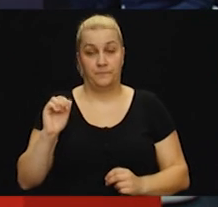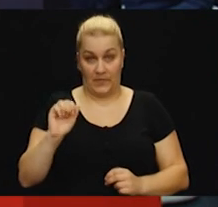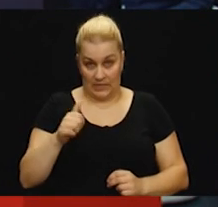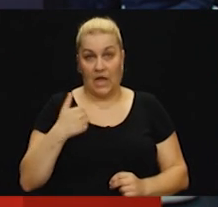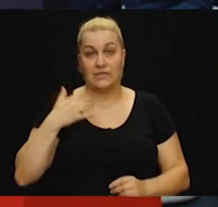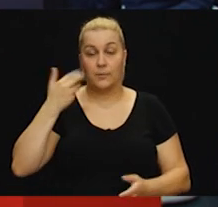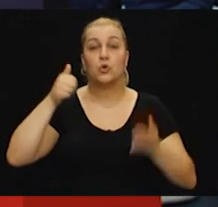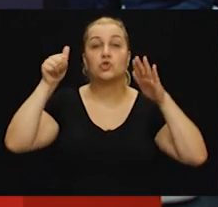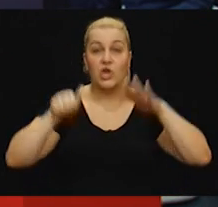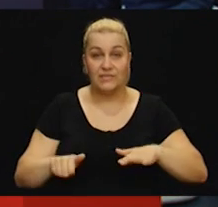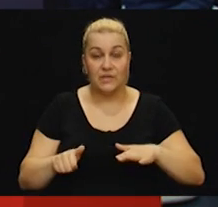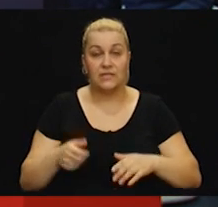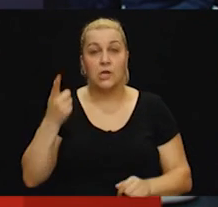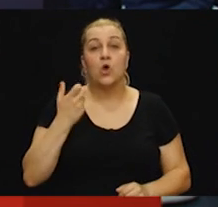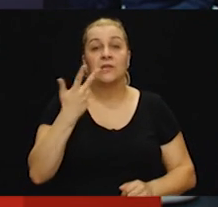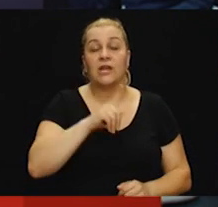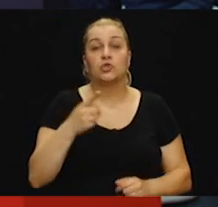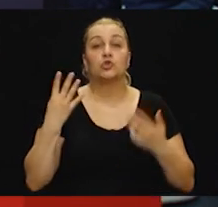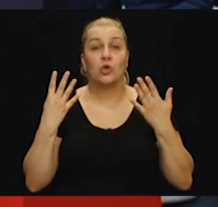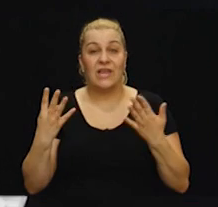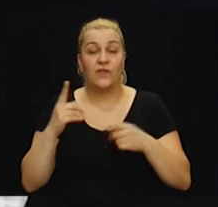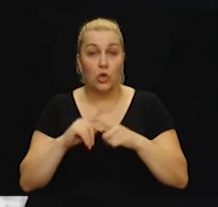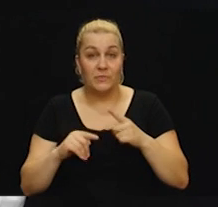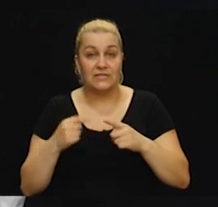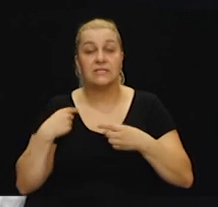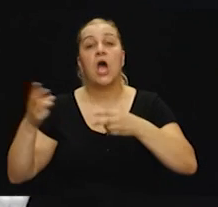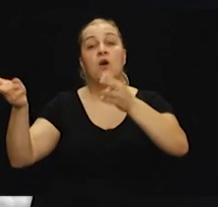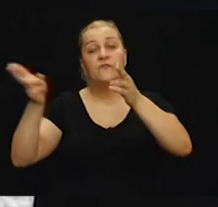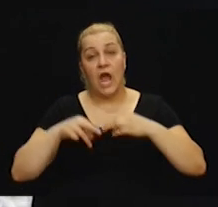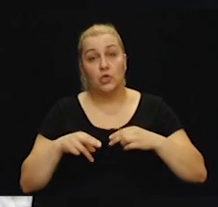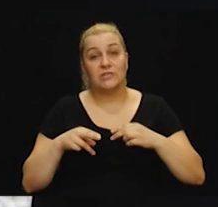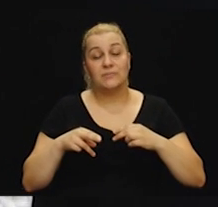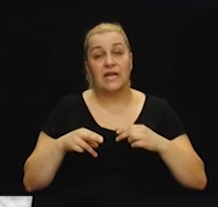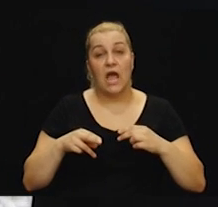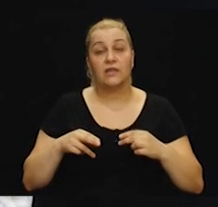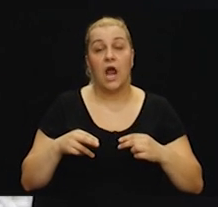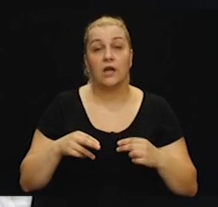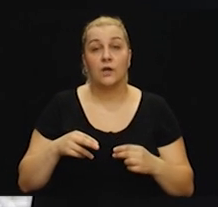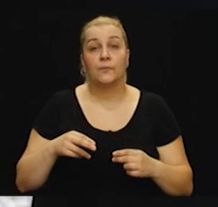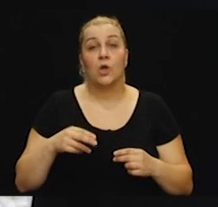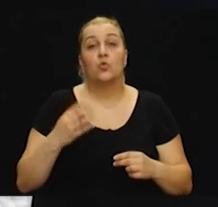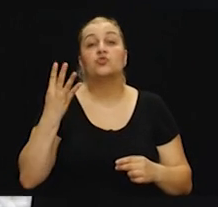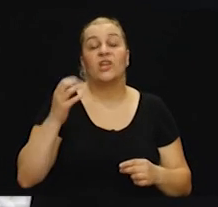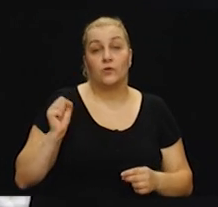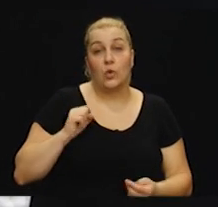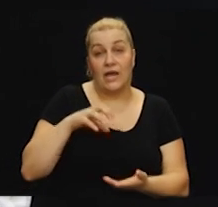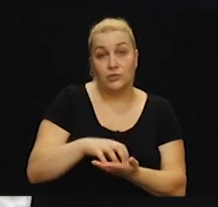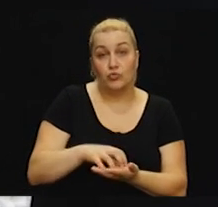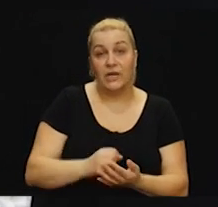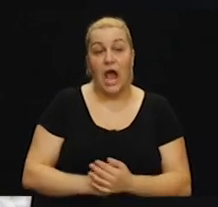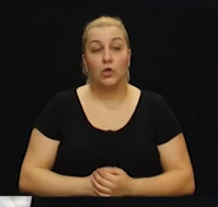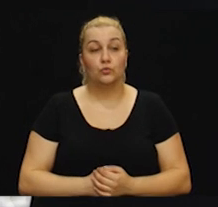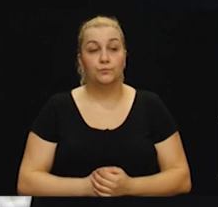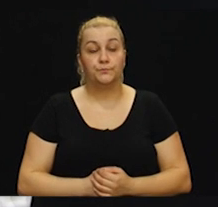šest mjeseci, od trećeg do devetog mjeseca i vratila sam se natrag u četvrtu gardijsku